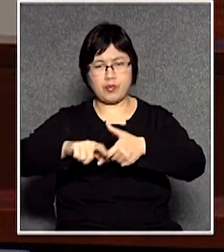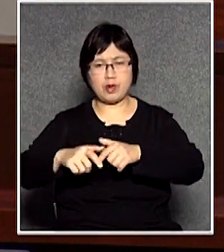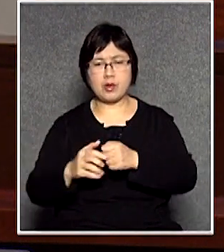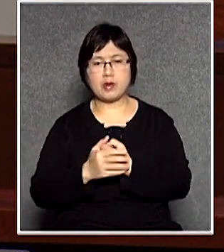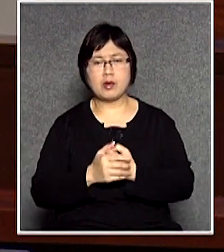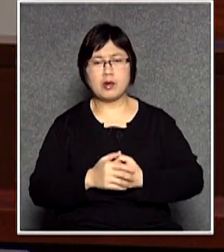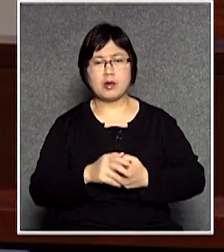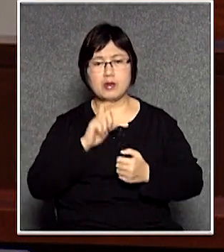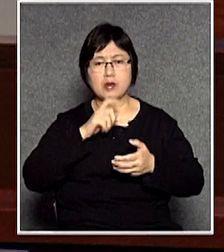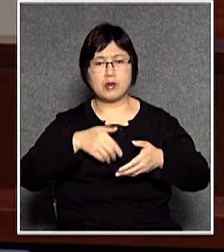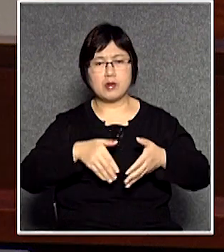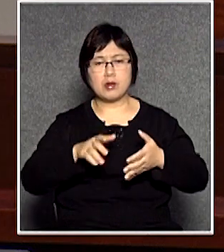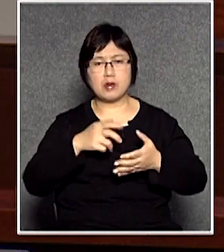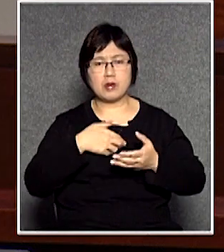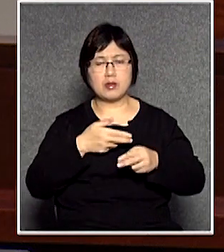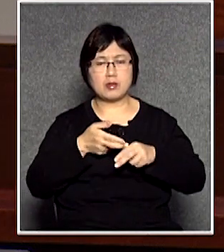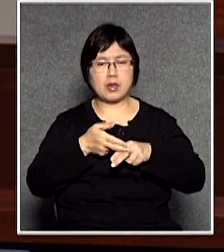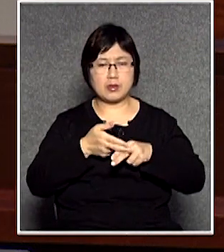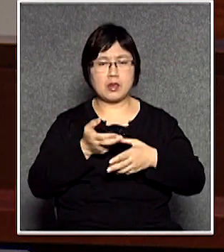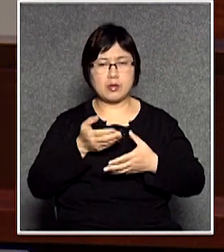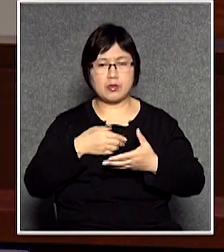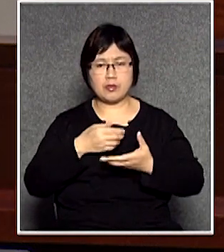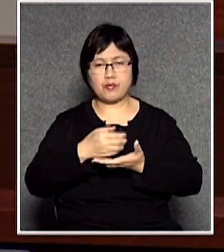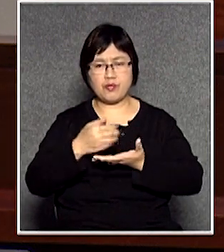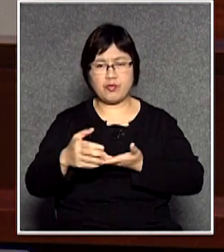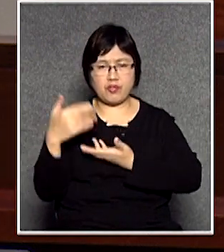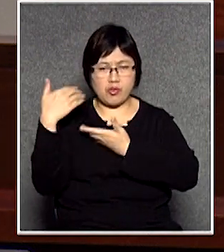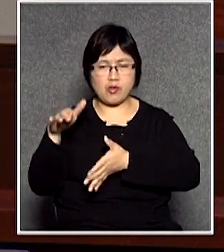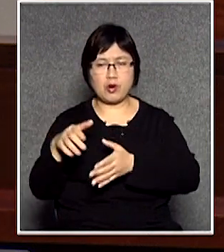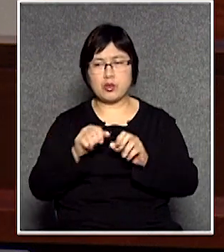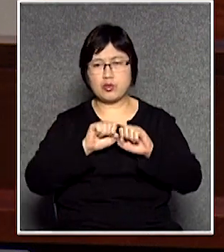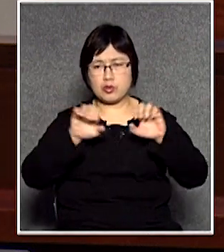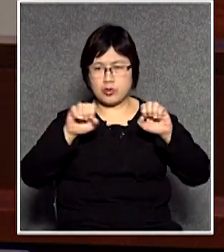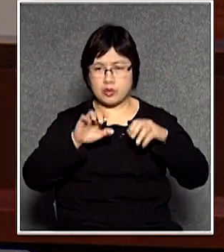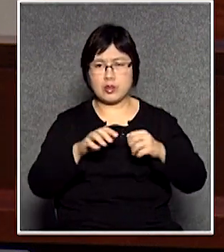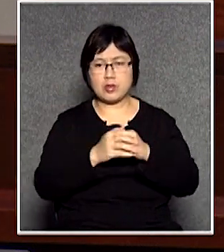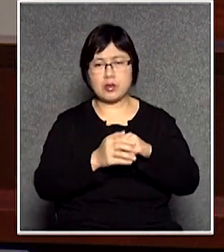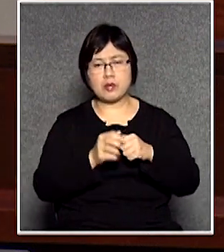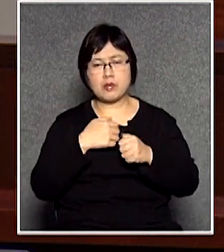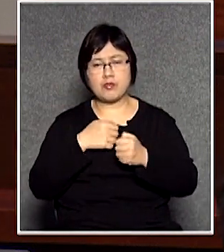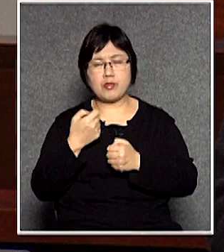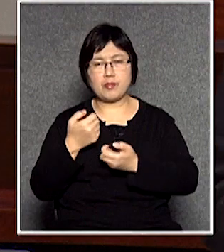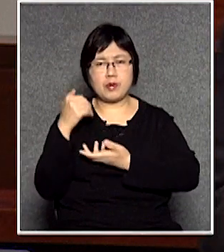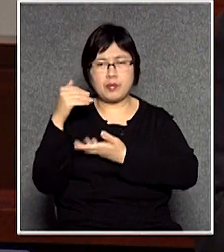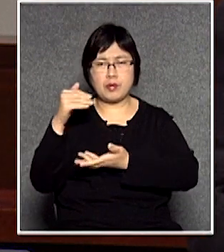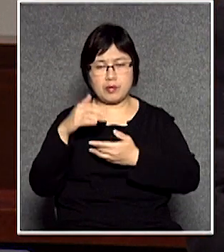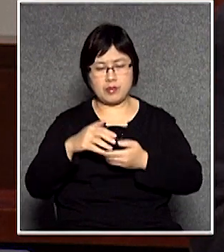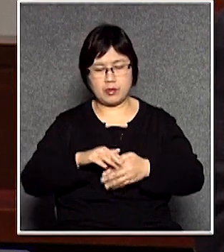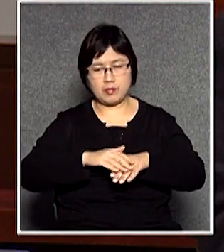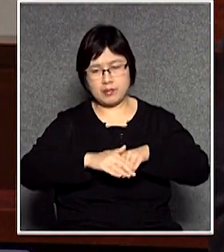很多那些露天餐飲服務擺放貨物宣傳用品或者方便上落貨的地台等等